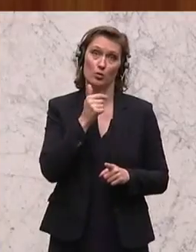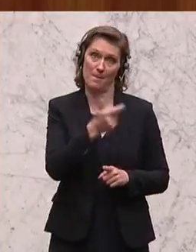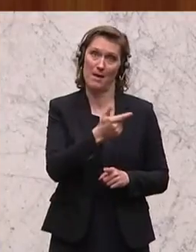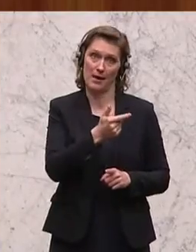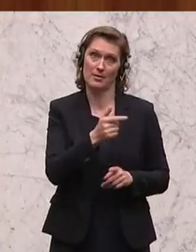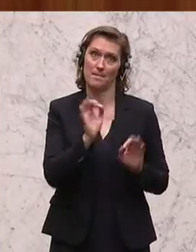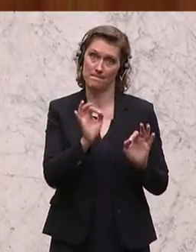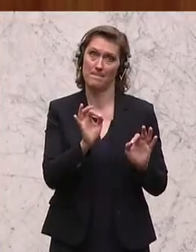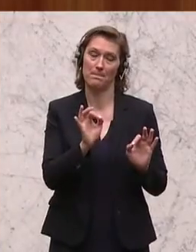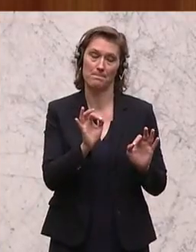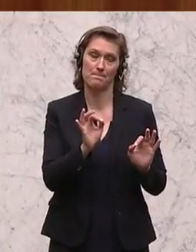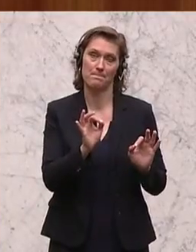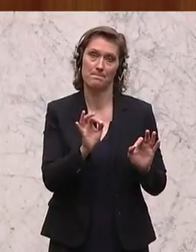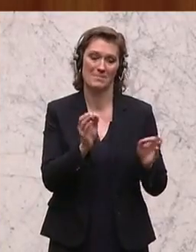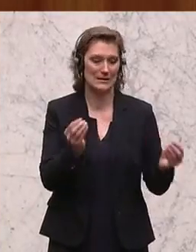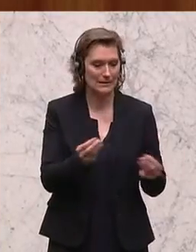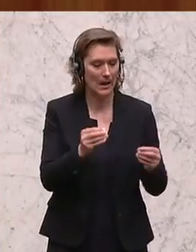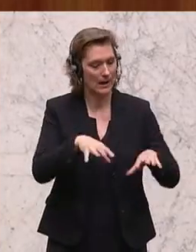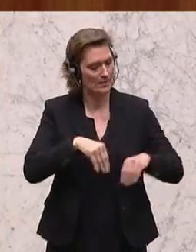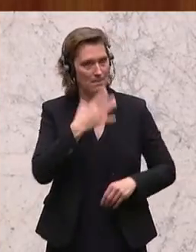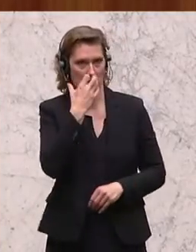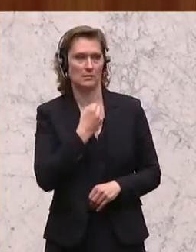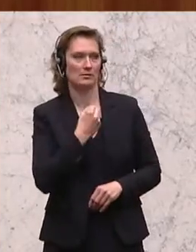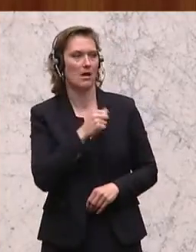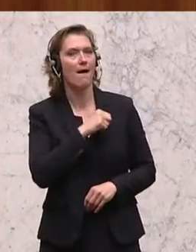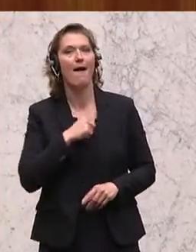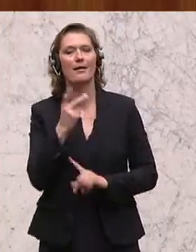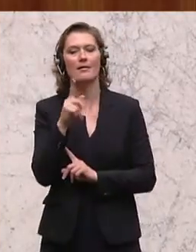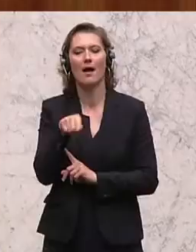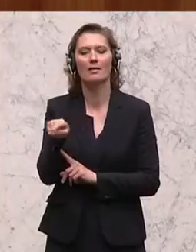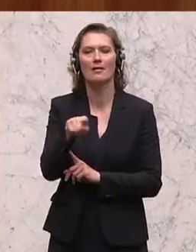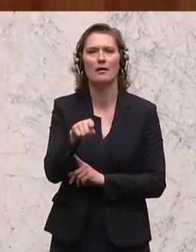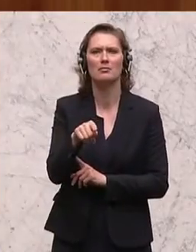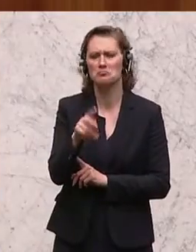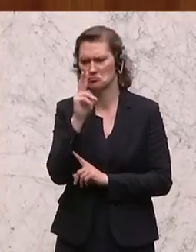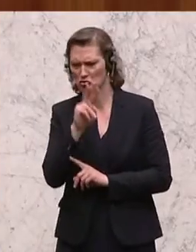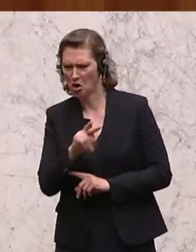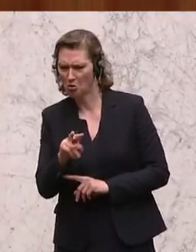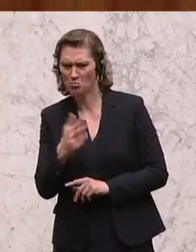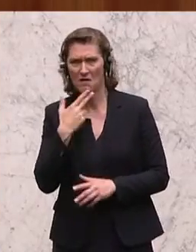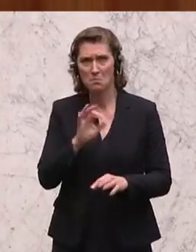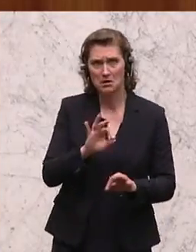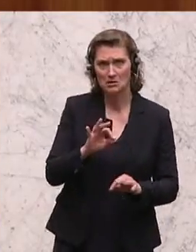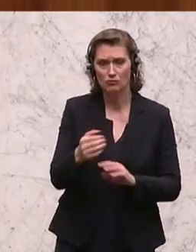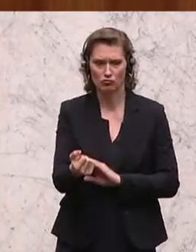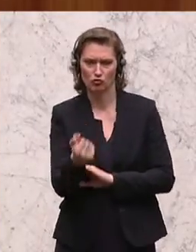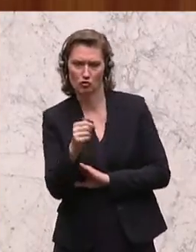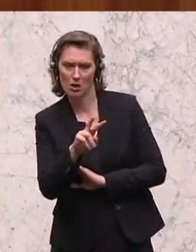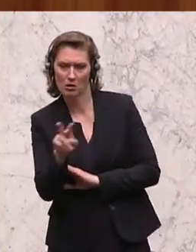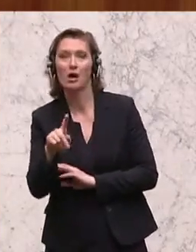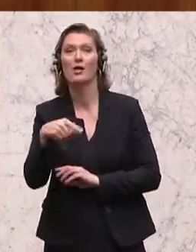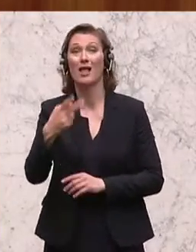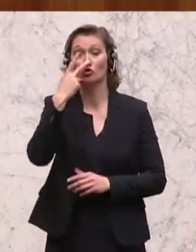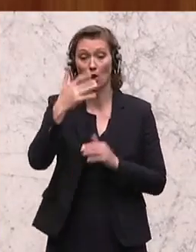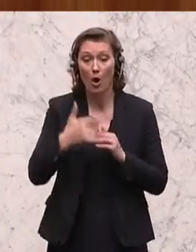an die Sache tatsächlich die Dinge ernst zu nehmen. Auch eigene Kandidaten sagen, wer war besser, wer war stärker. Und hier in die